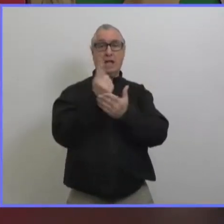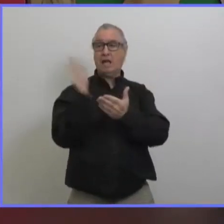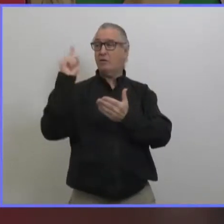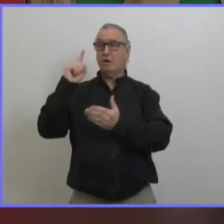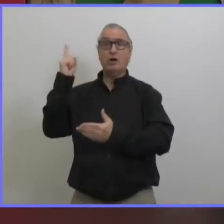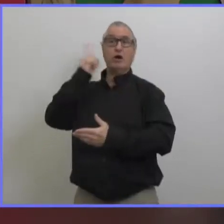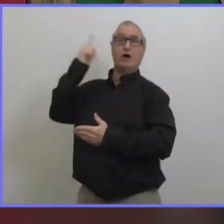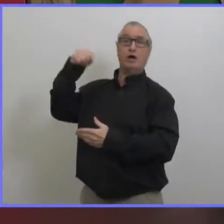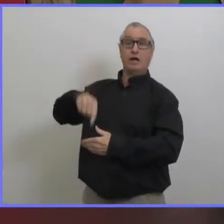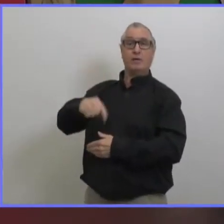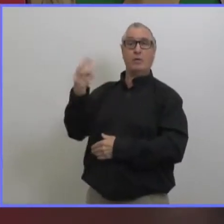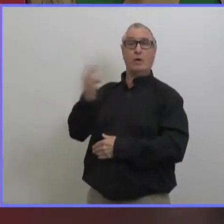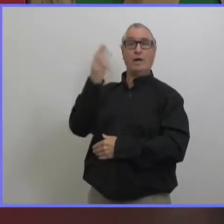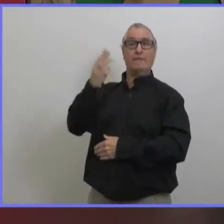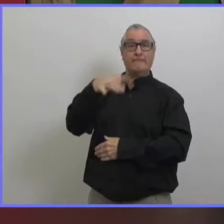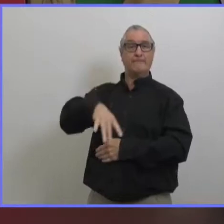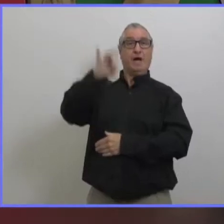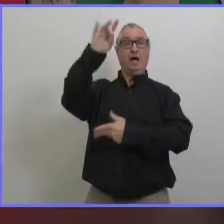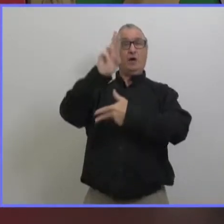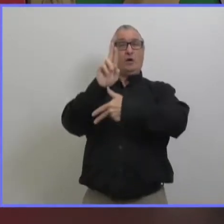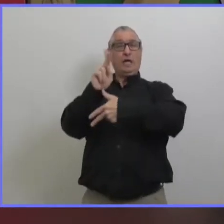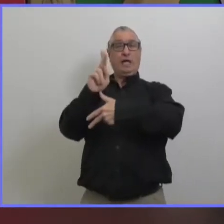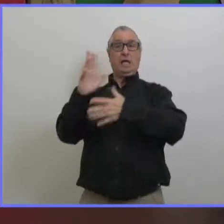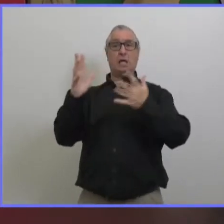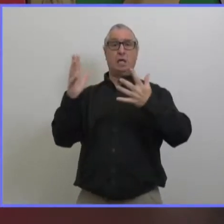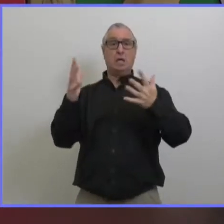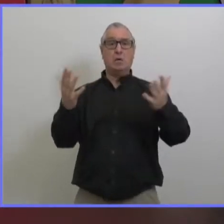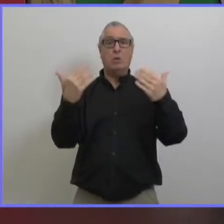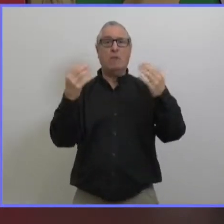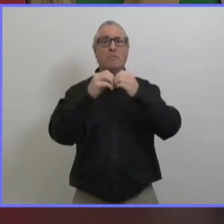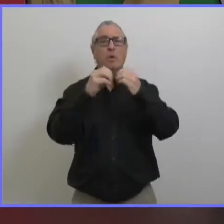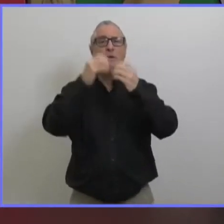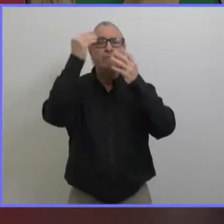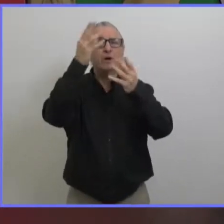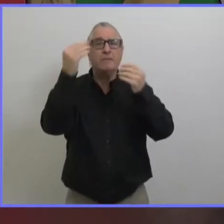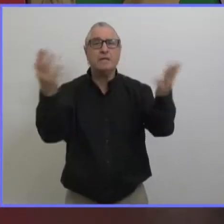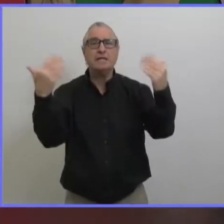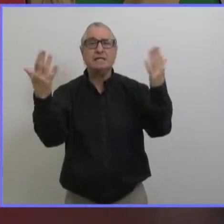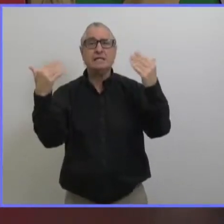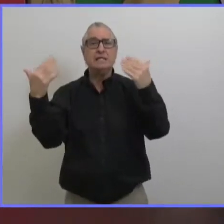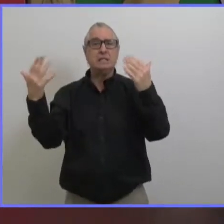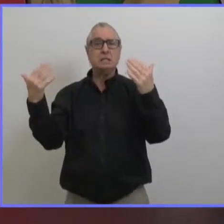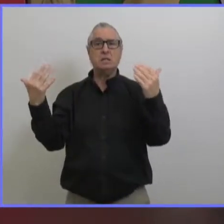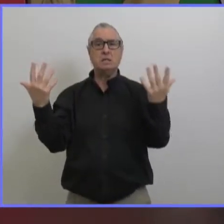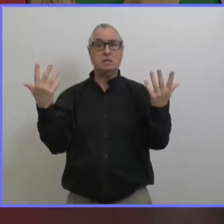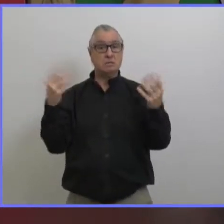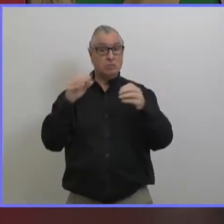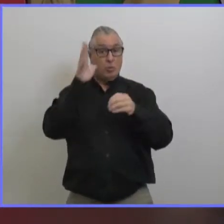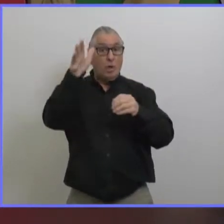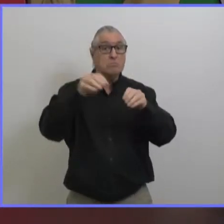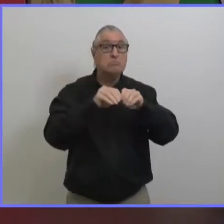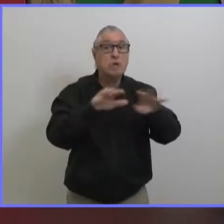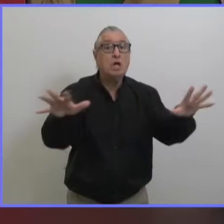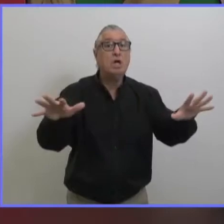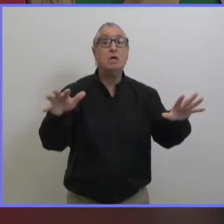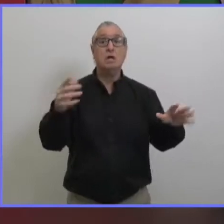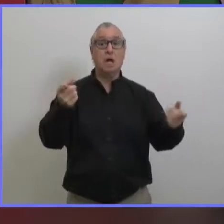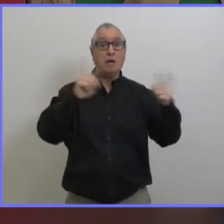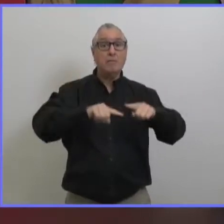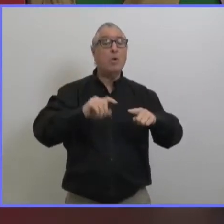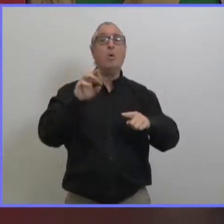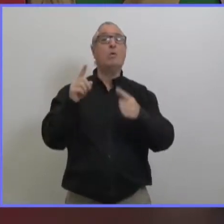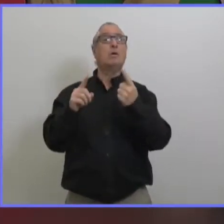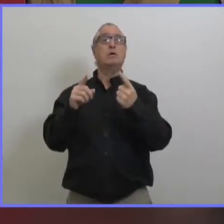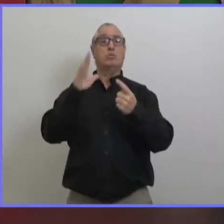premier cas de variants préoccupants qu a annoncé la semaine dernière et encore une fois on veut souligner ici que un échantillon doit être reçu au laboratoire provincial